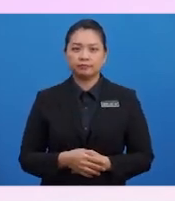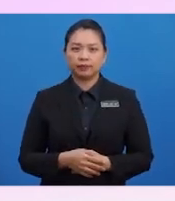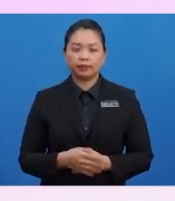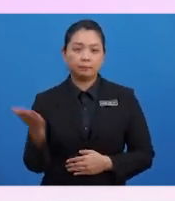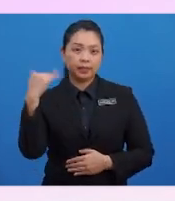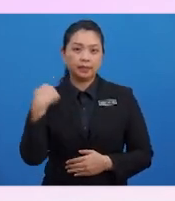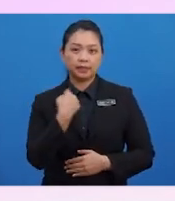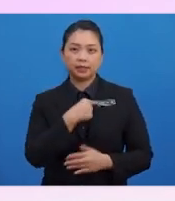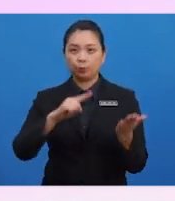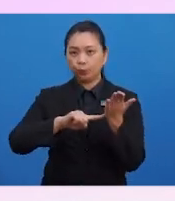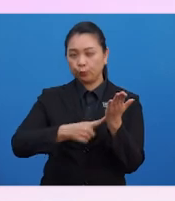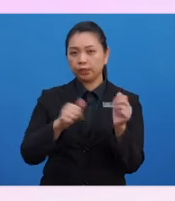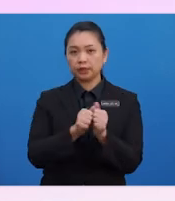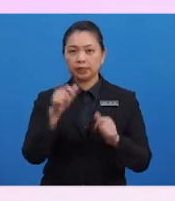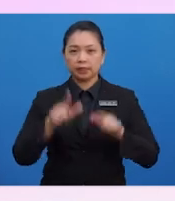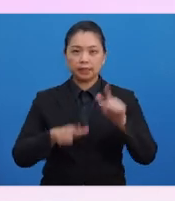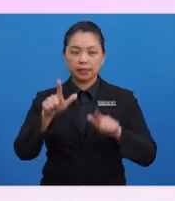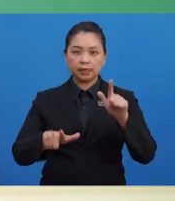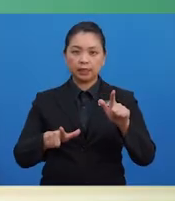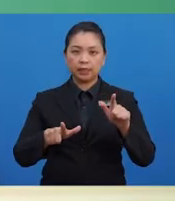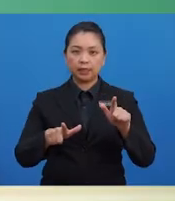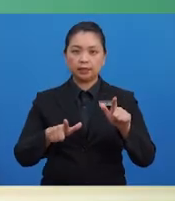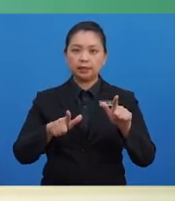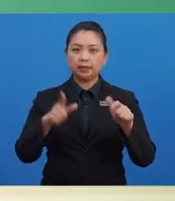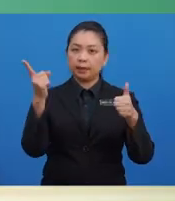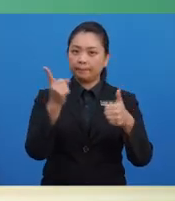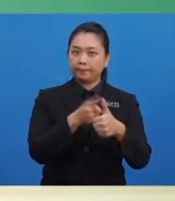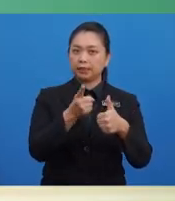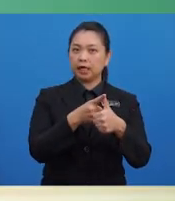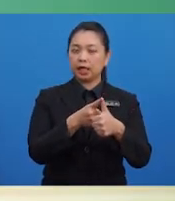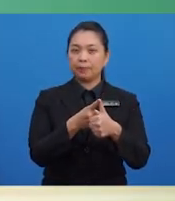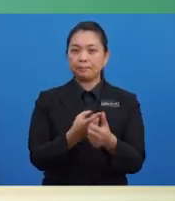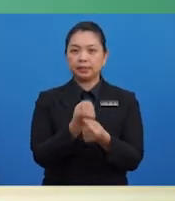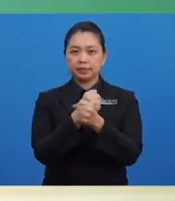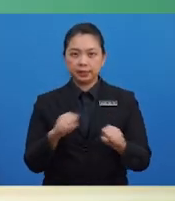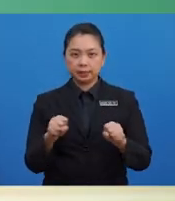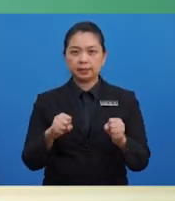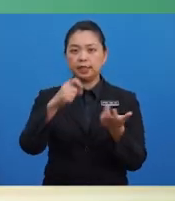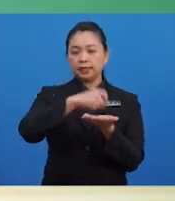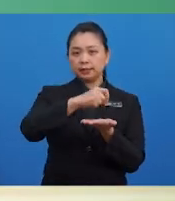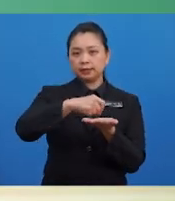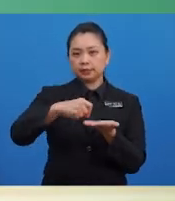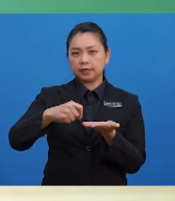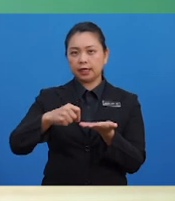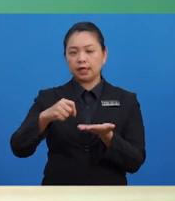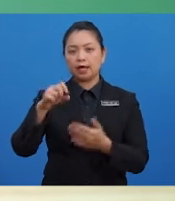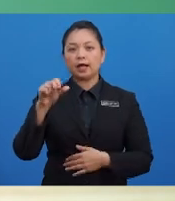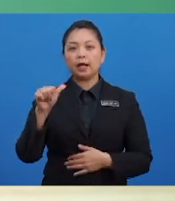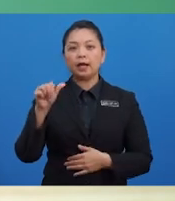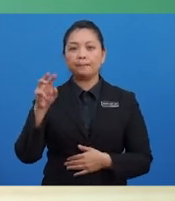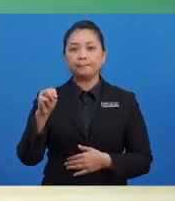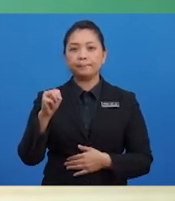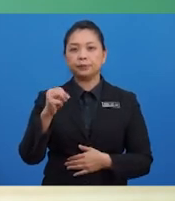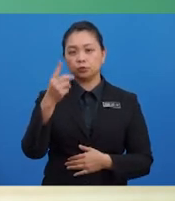Mari kita mulakan dengan langkah yang pertama, iaitu menyediakan catatan Januari untuk pelarasan